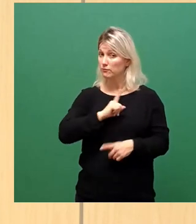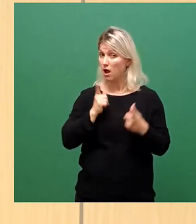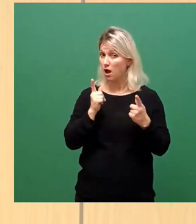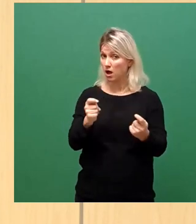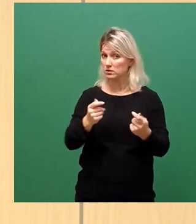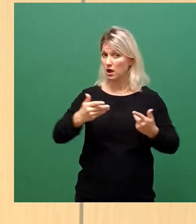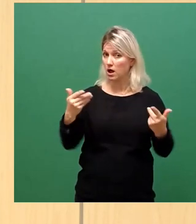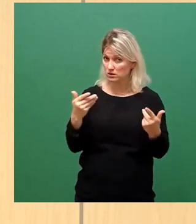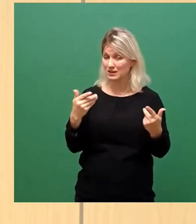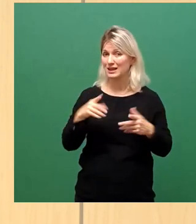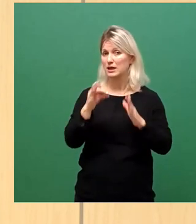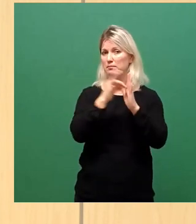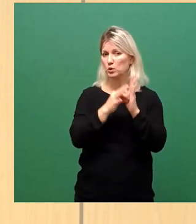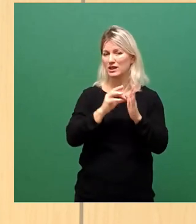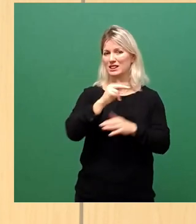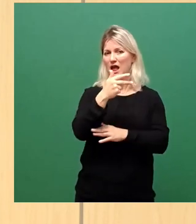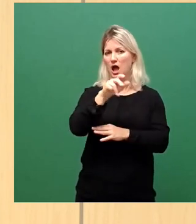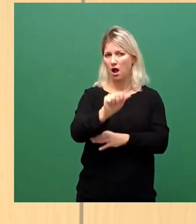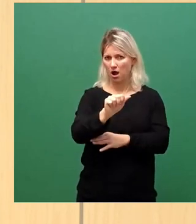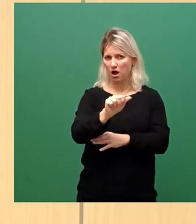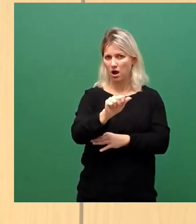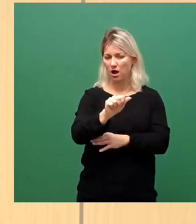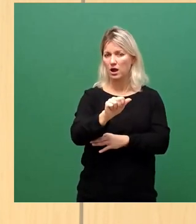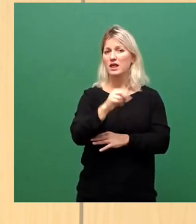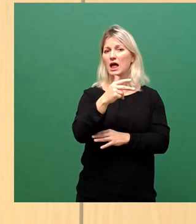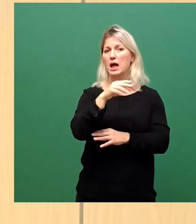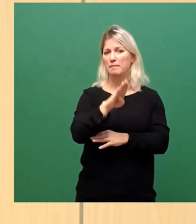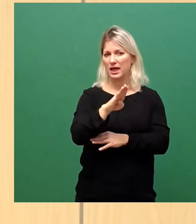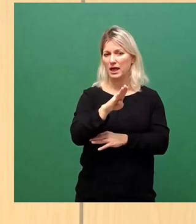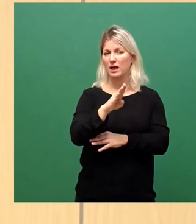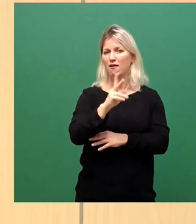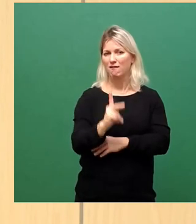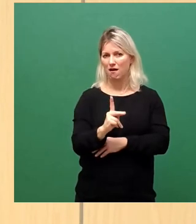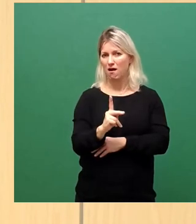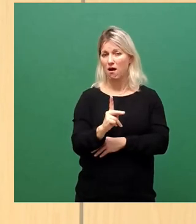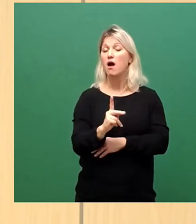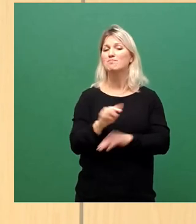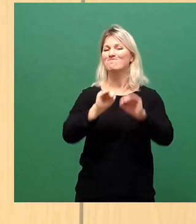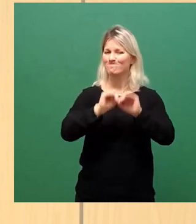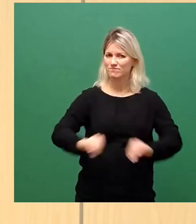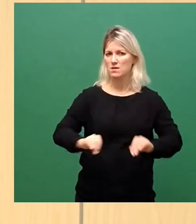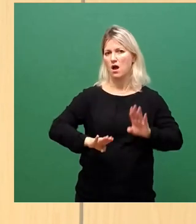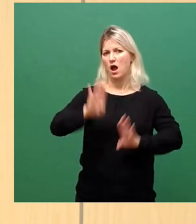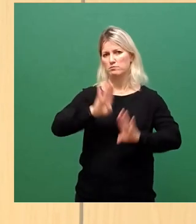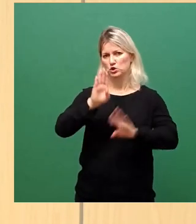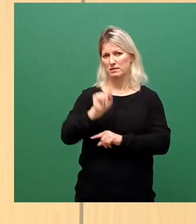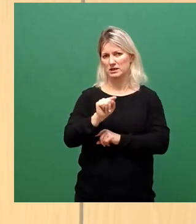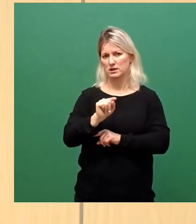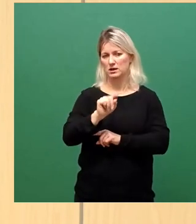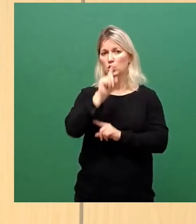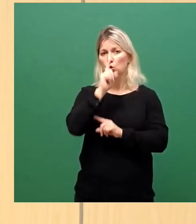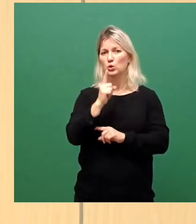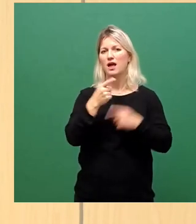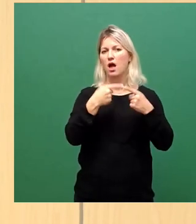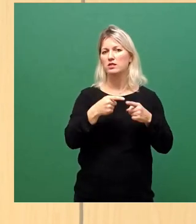Punkte 3a, 3a, b und k separat abstimmen. Und die Änderungen, wie gesagt, bei